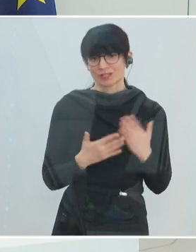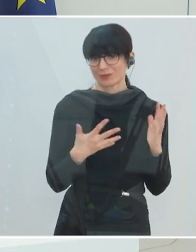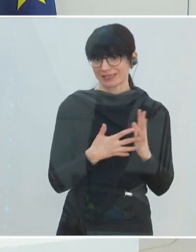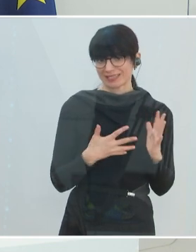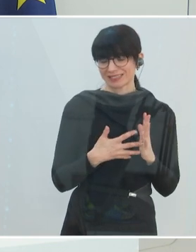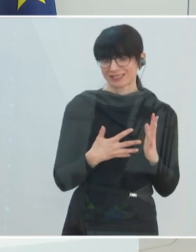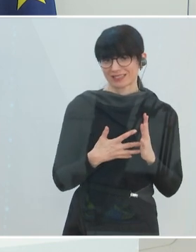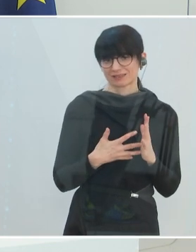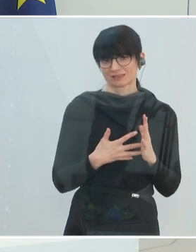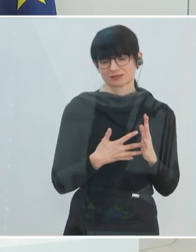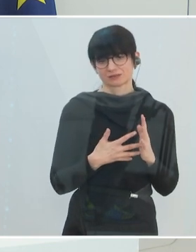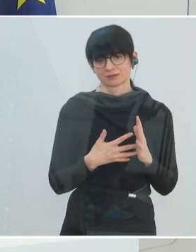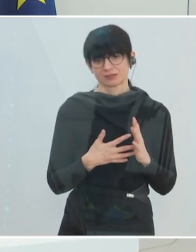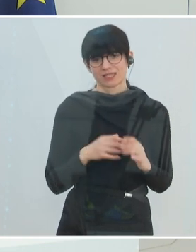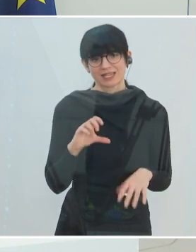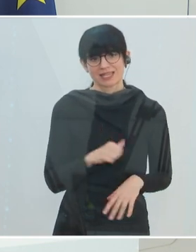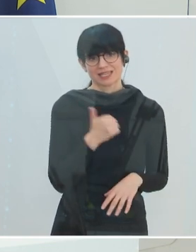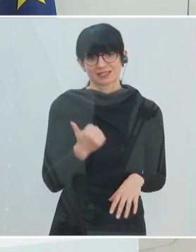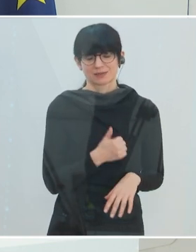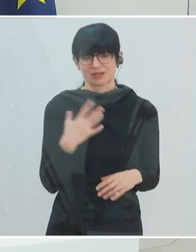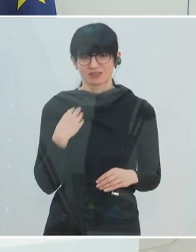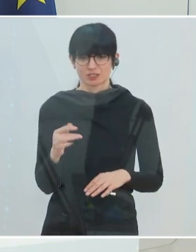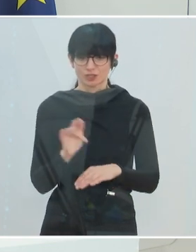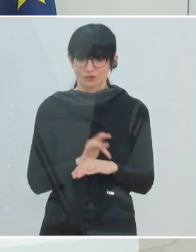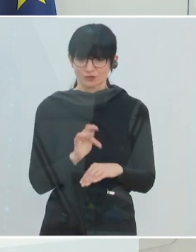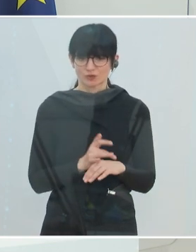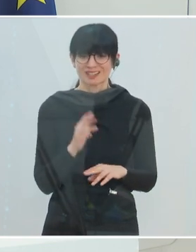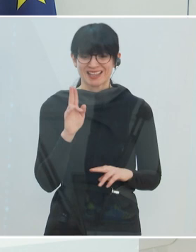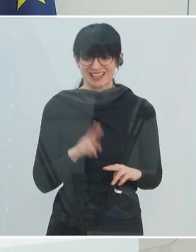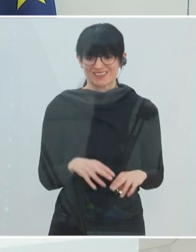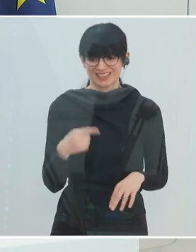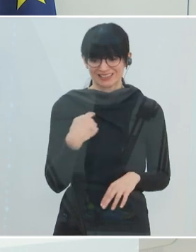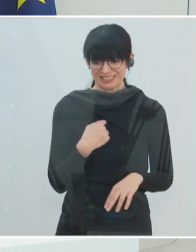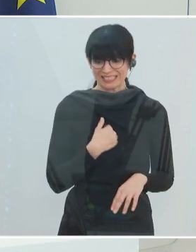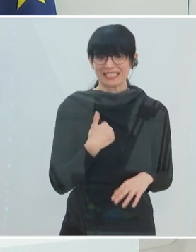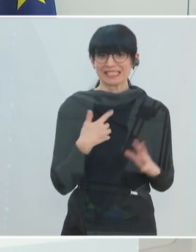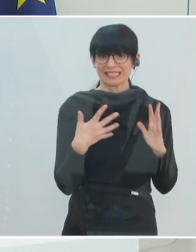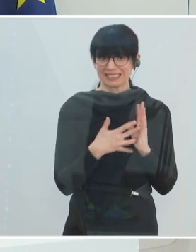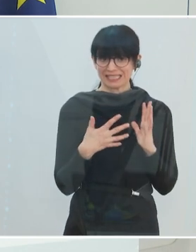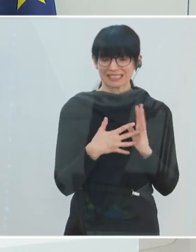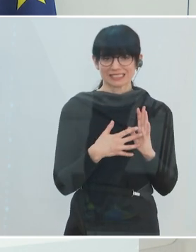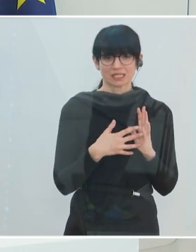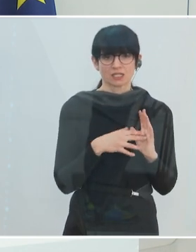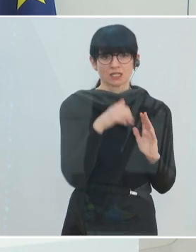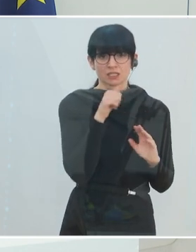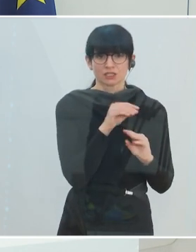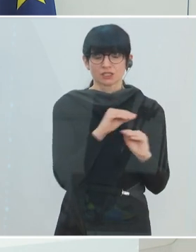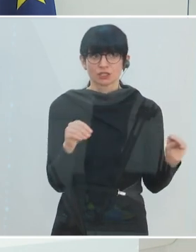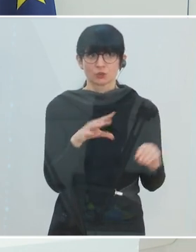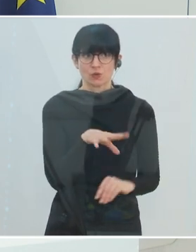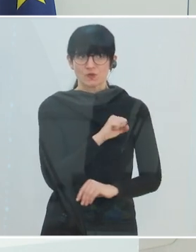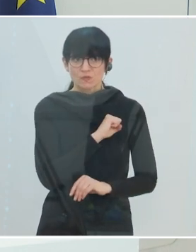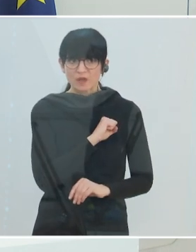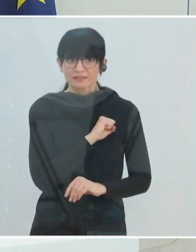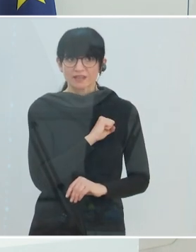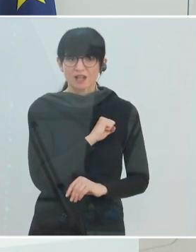Moment, wo Menschen das erste Mal wieder das Gefühl bekommen, wenn ich mich testen lasse, dann habe ich nicht nur einen gewissen Benefit, sondern